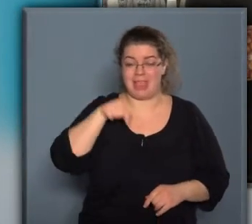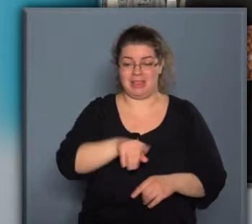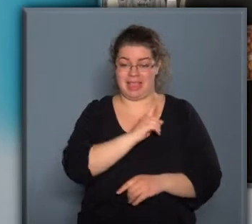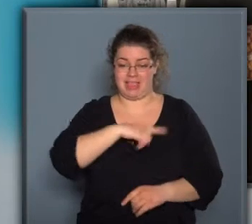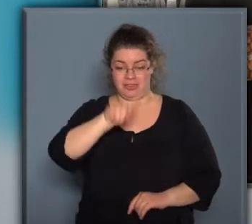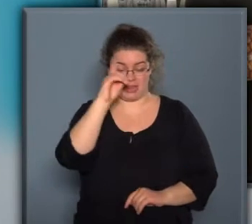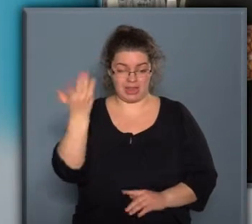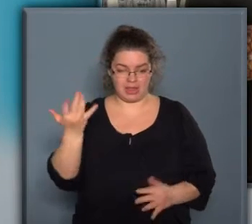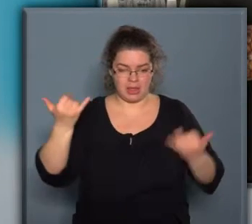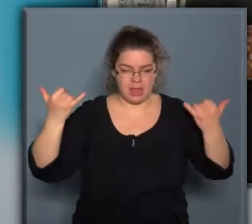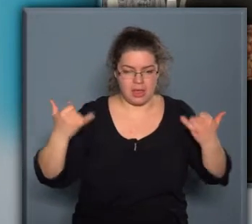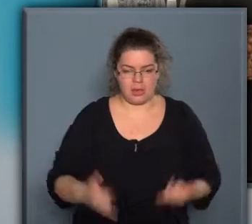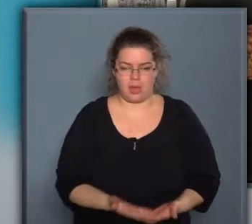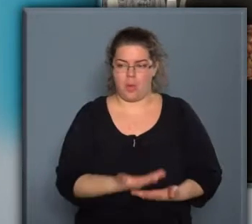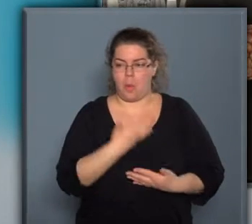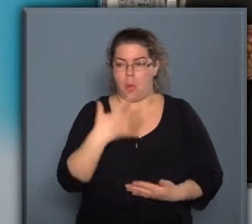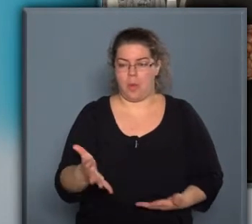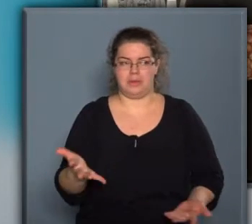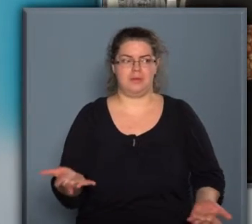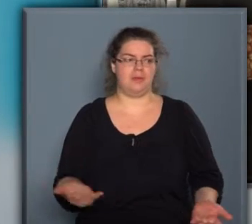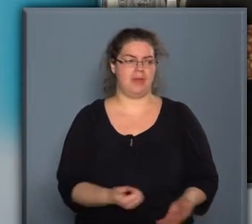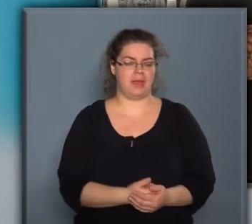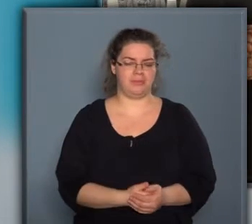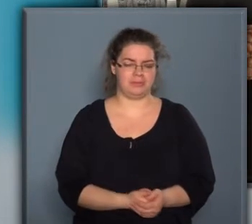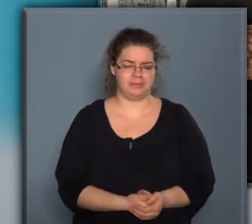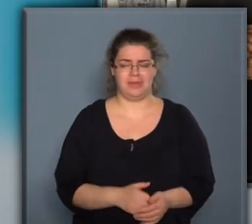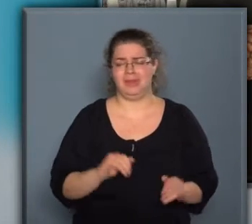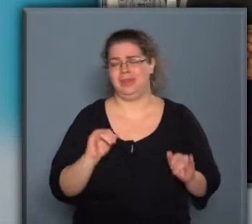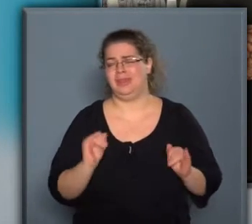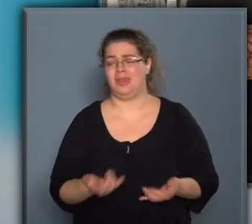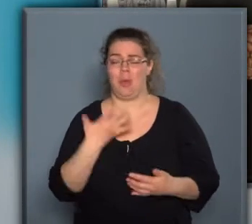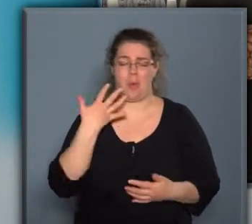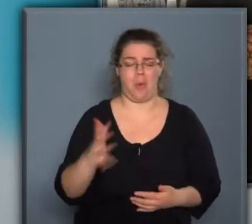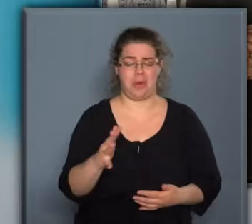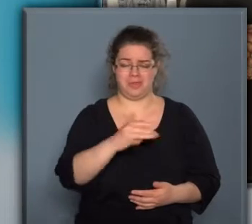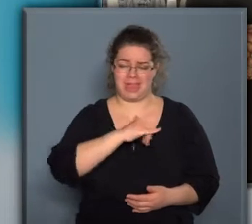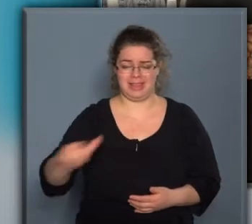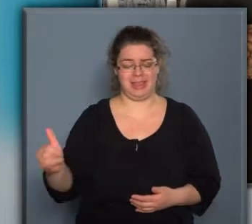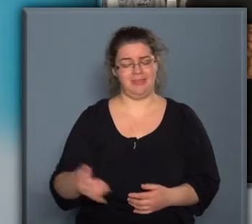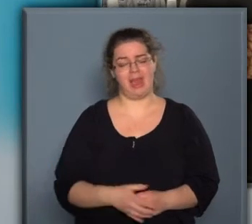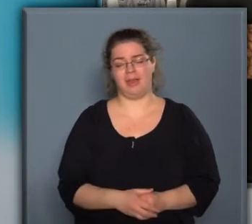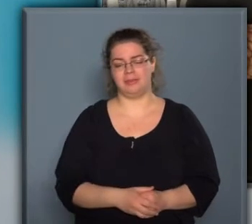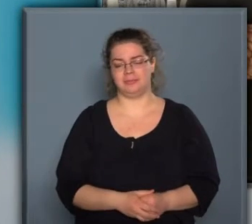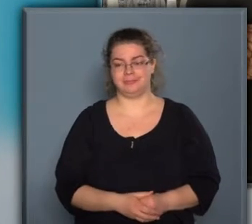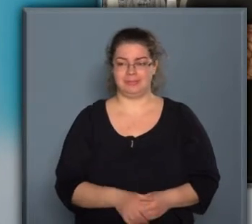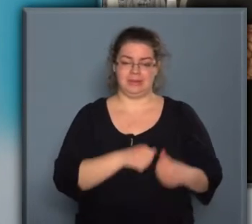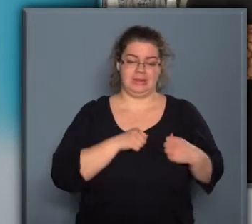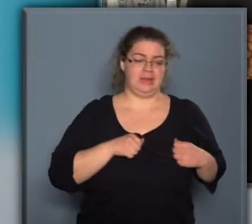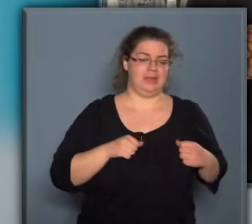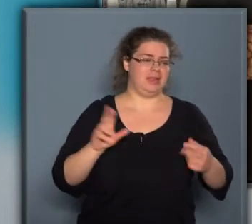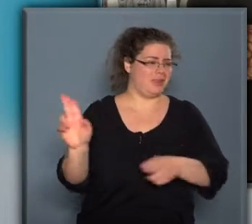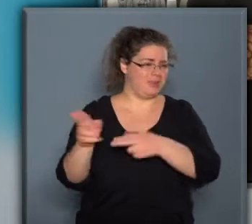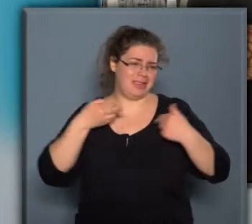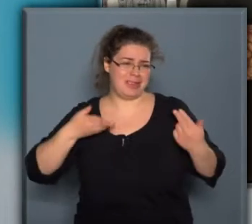estél? Jaj, ötven, jó, ötven éve, szívem